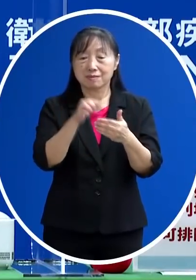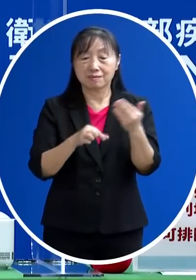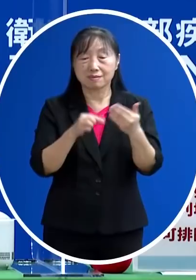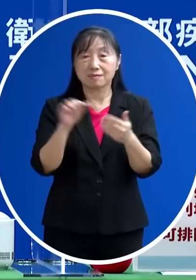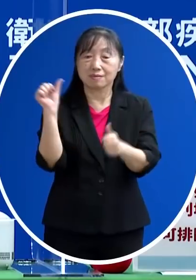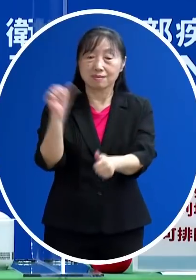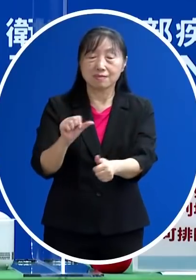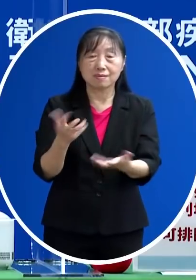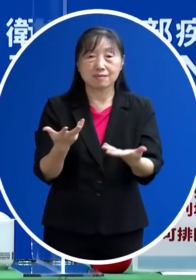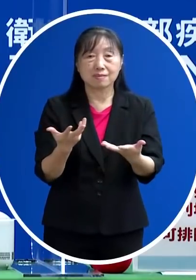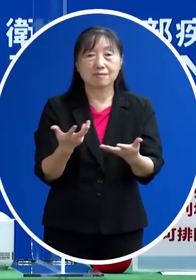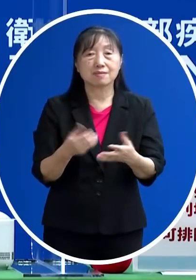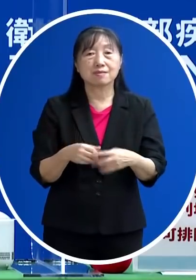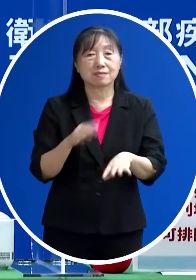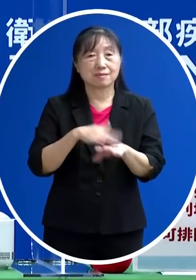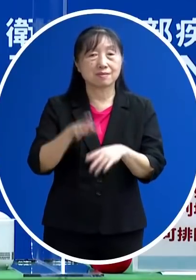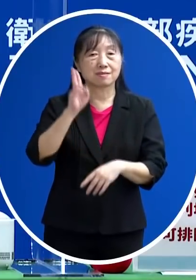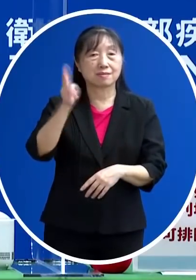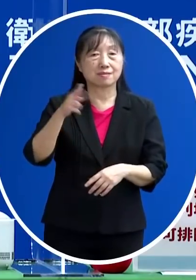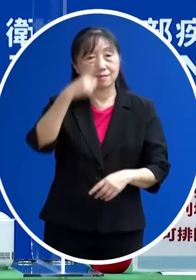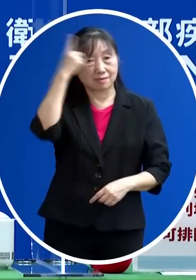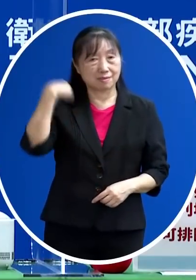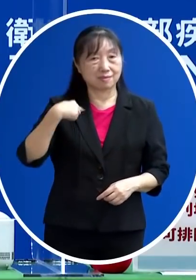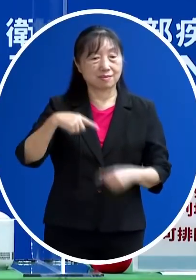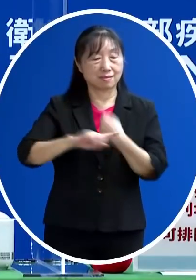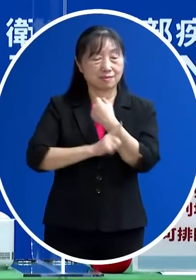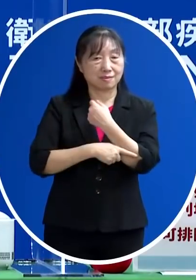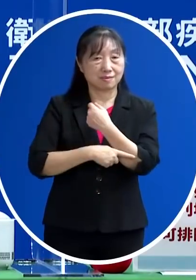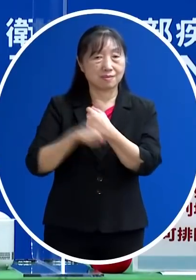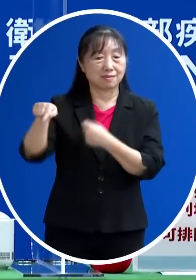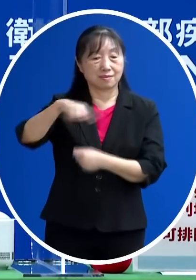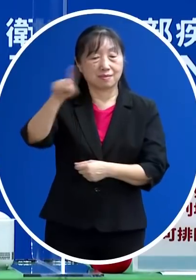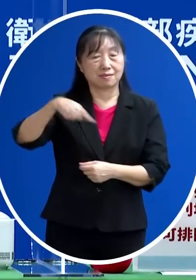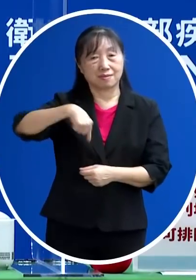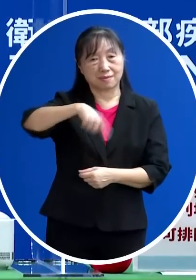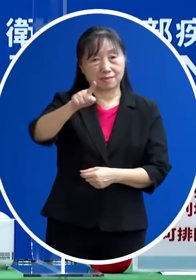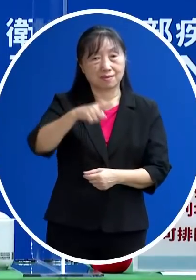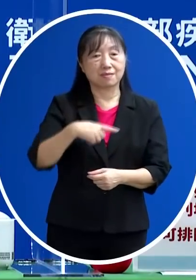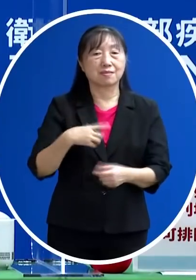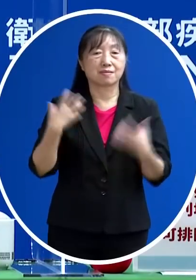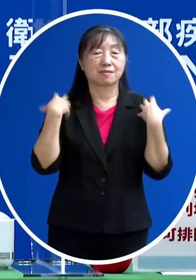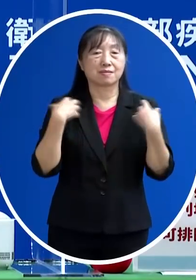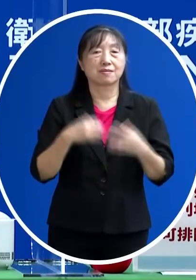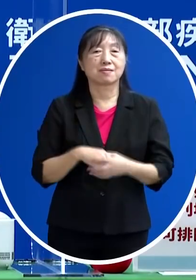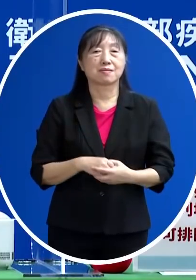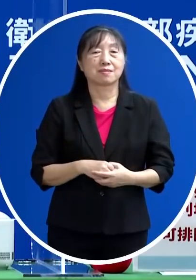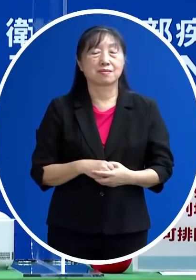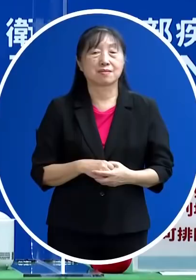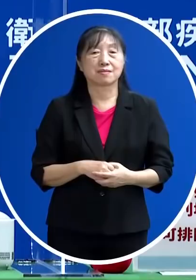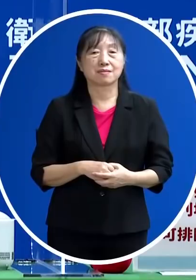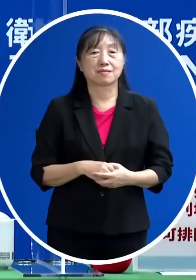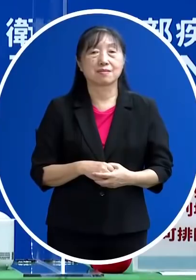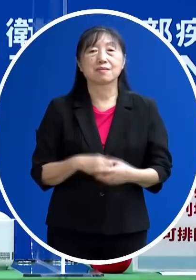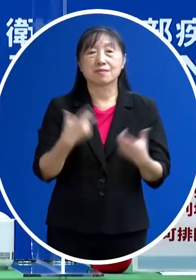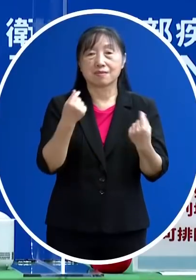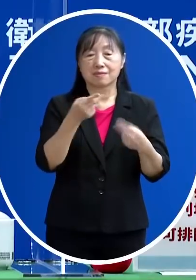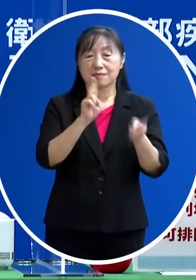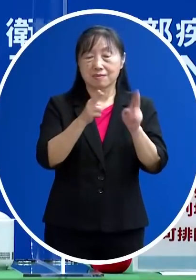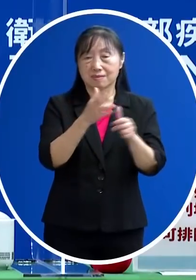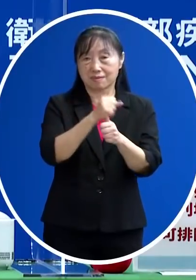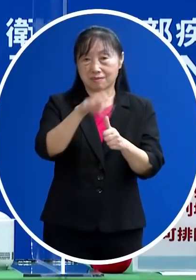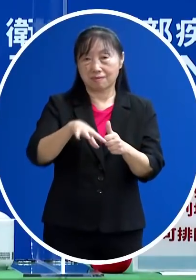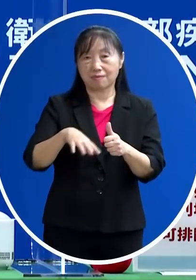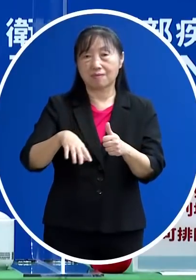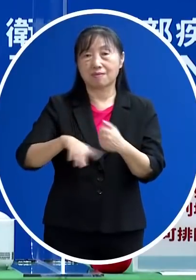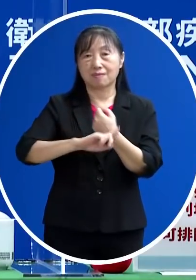律違反的相關規定 我們會請司法警察單位去做謹慎的處理那也會請我們指揮中心的